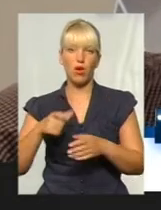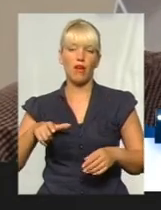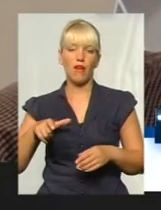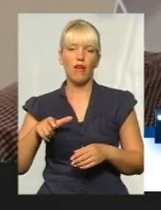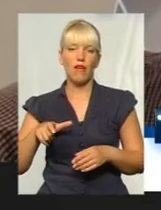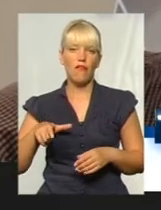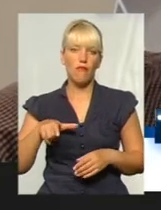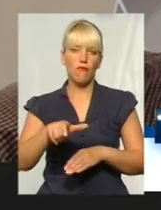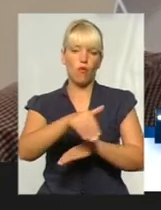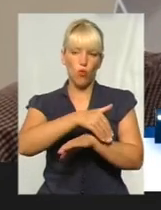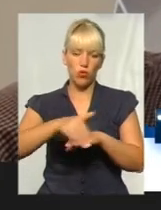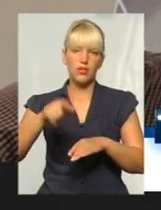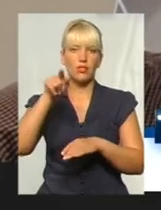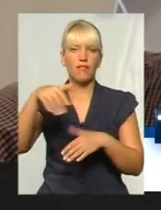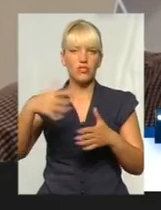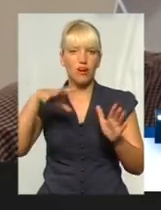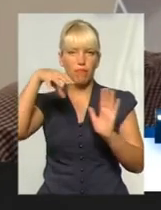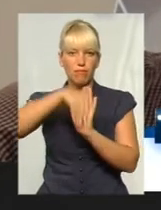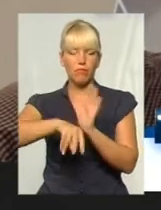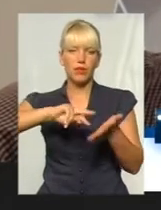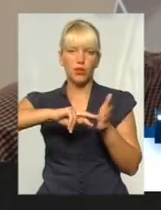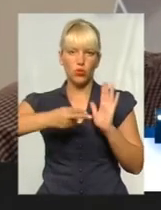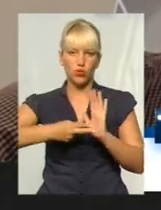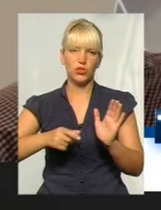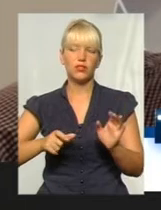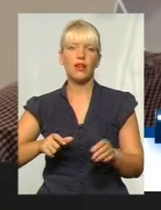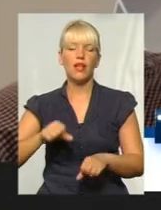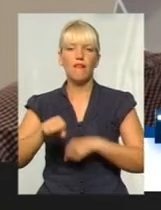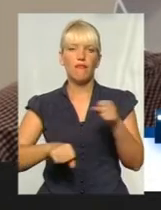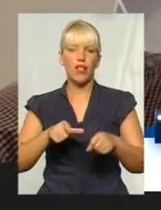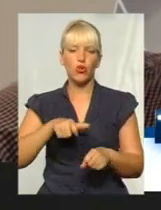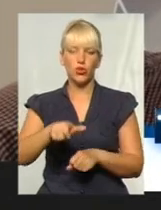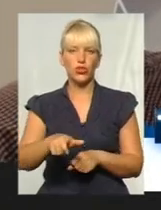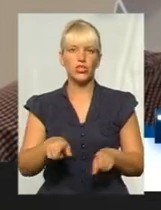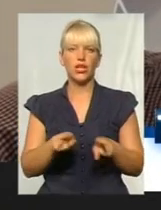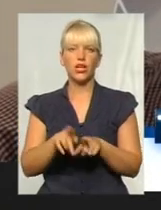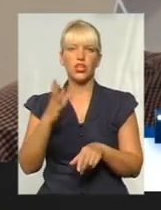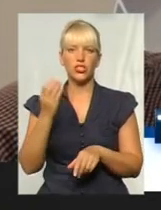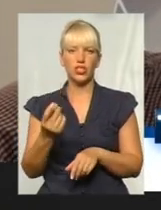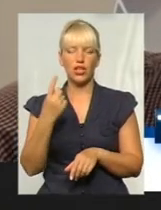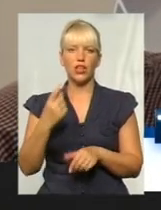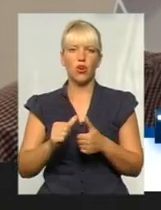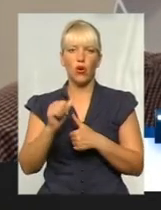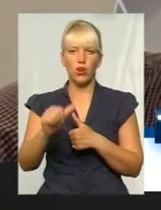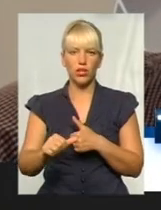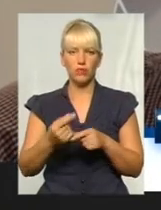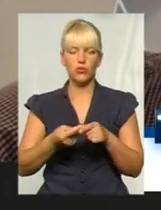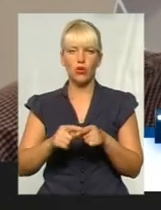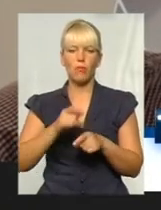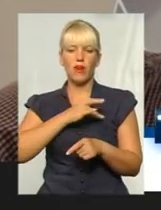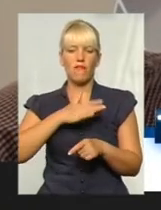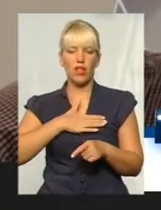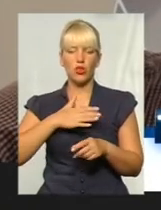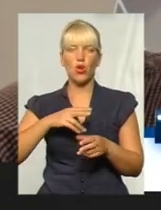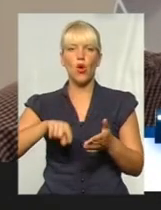планується. Ну, і крім того, ще один криватно-комунальний